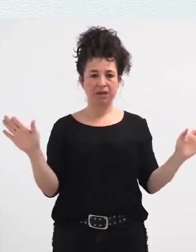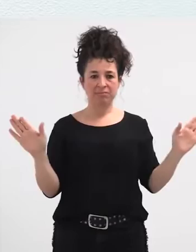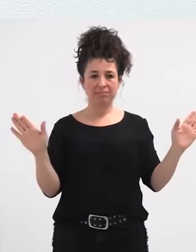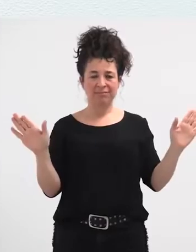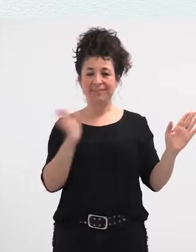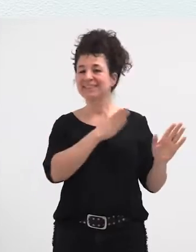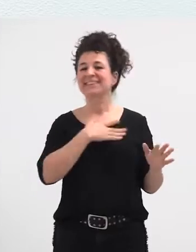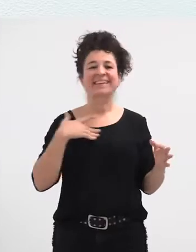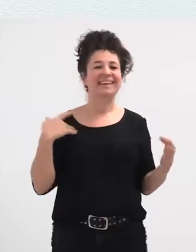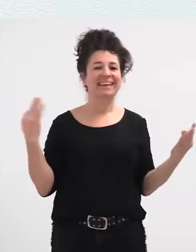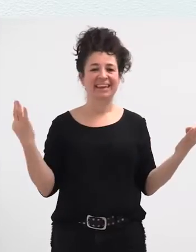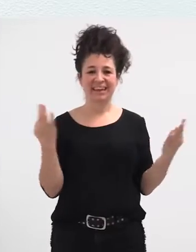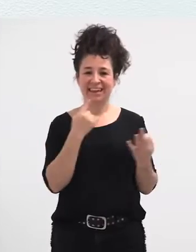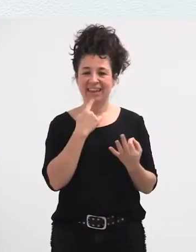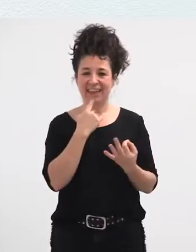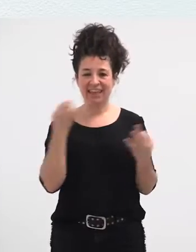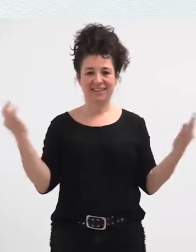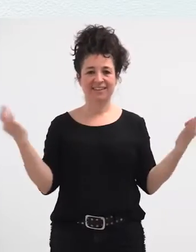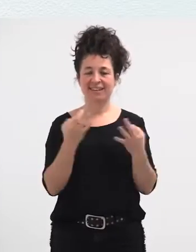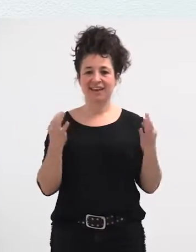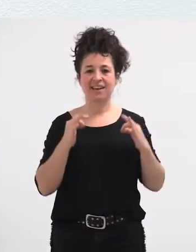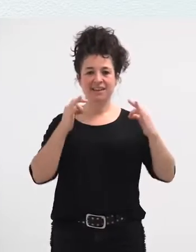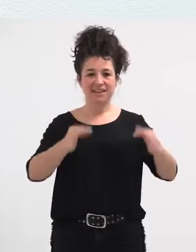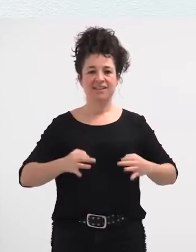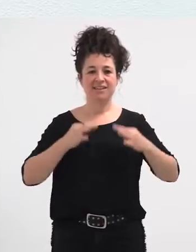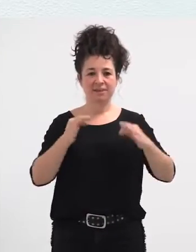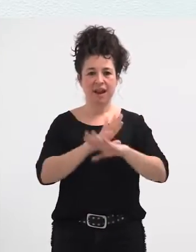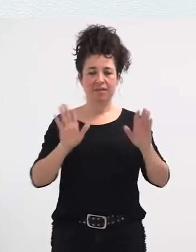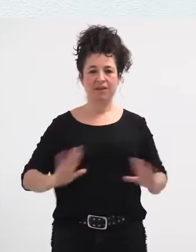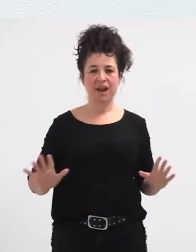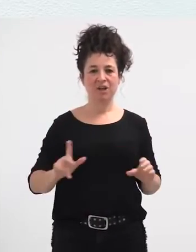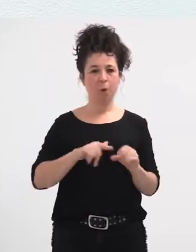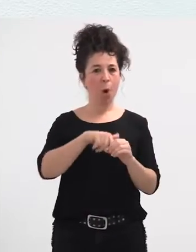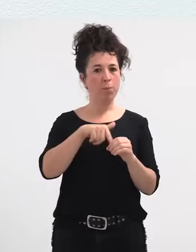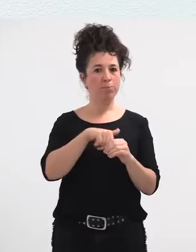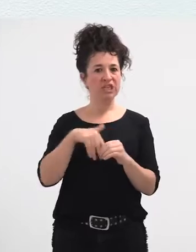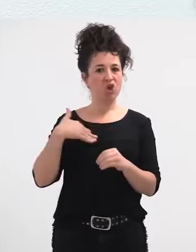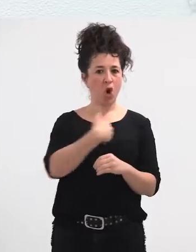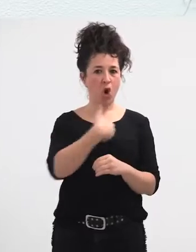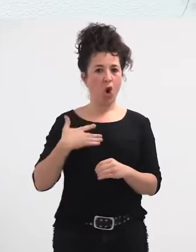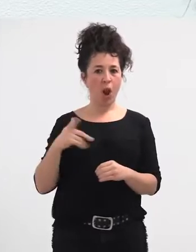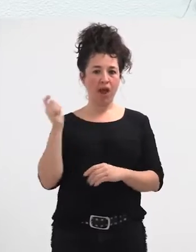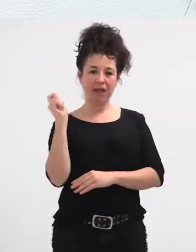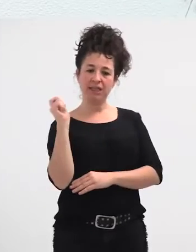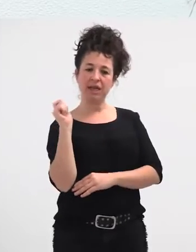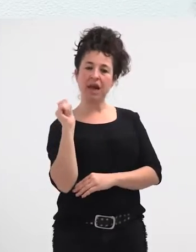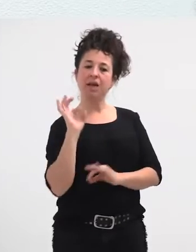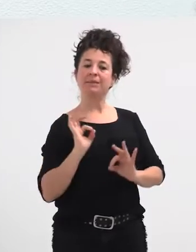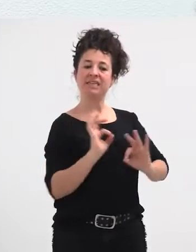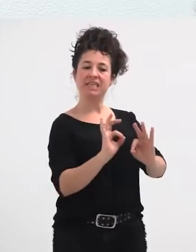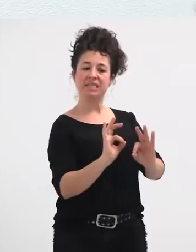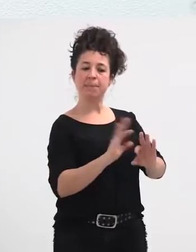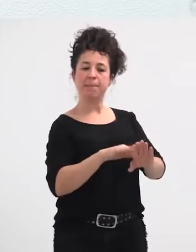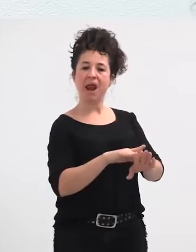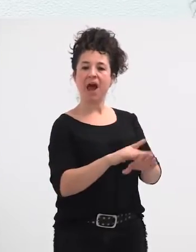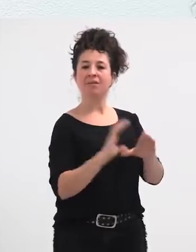orduan horrek zesan egi du egondela beti, bai, gordeta agondiala postu eiek, bai, jakin batzuentzako, irunen eta hondarribian gauza